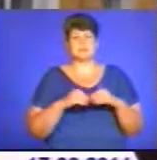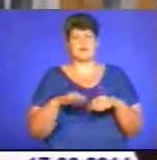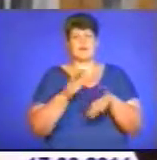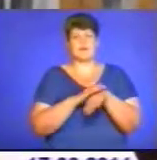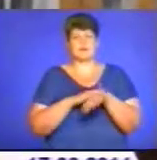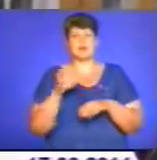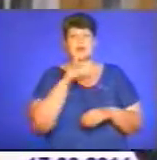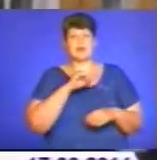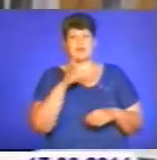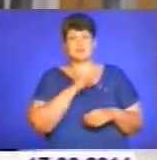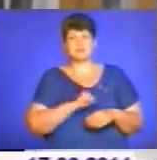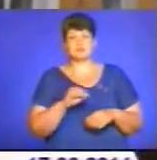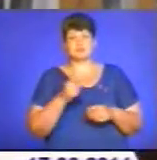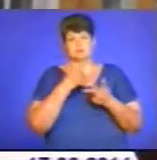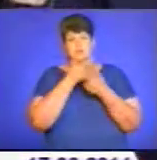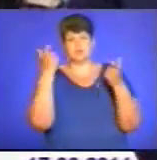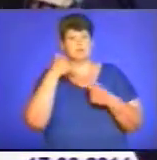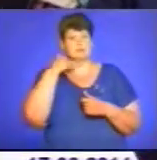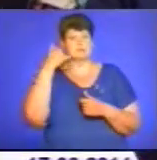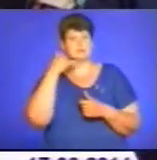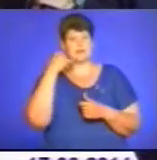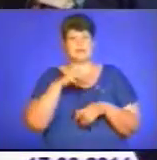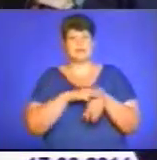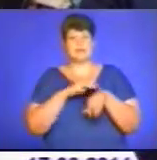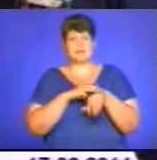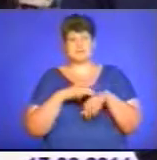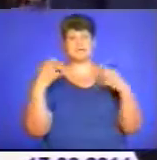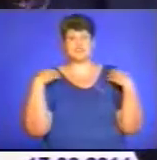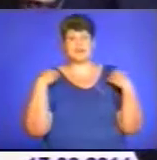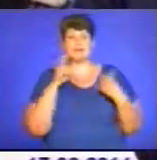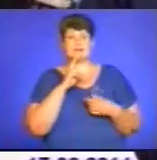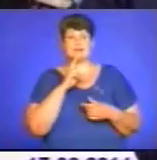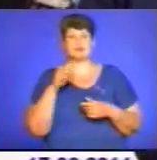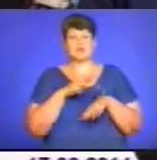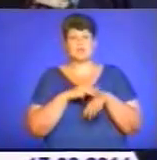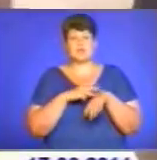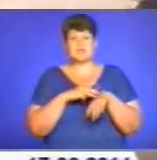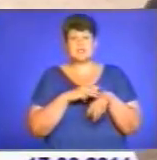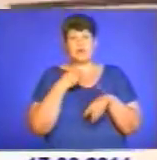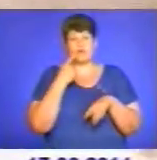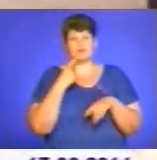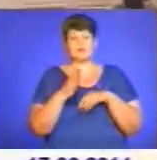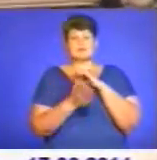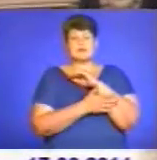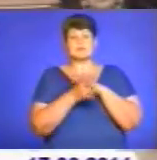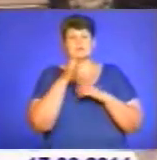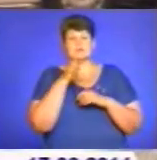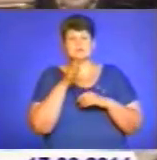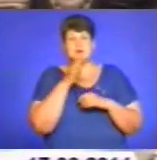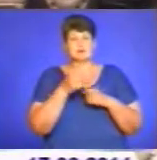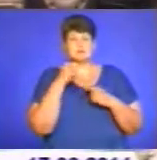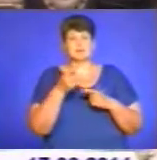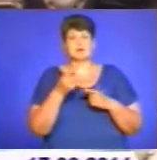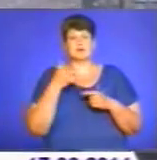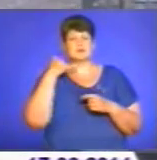повідомили працівників біццевого райвідділу міліції. За словами начальника Крименецького райвідділу міліції Василя Крайника, останнім часом до правоохоронців почали надходити